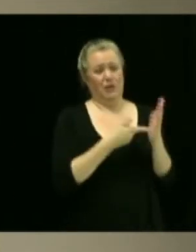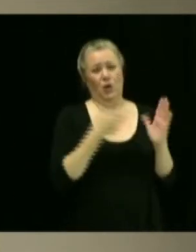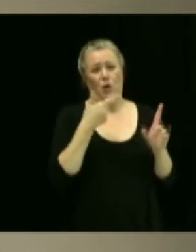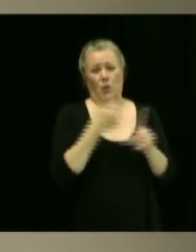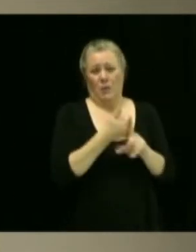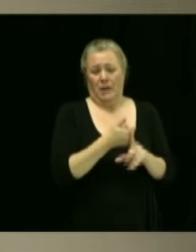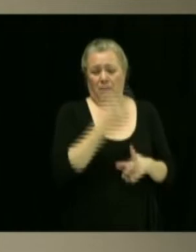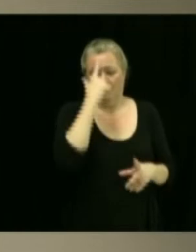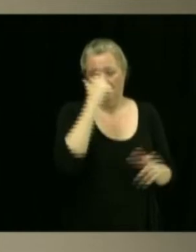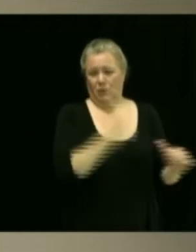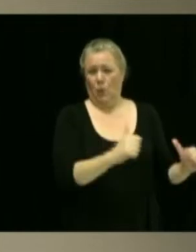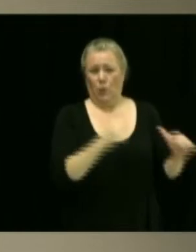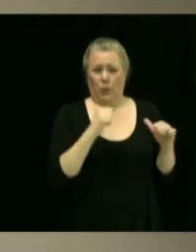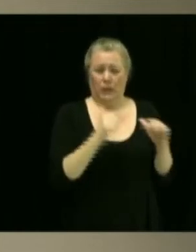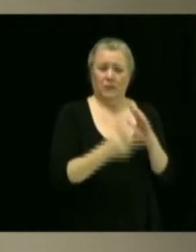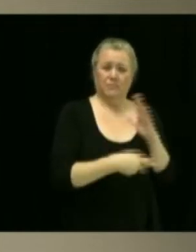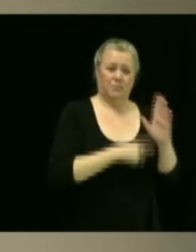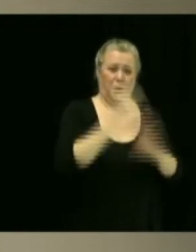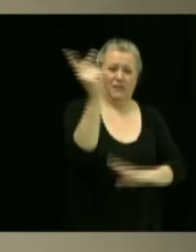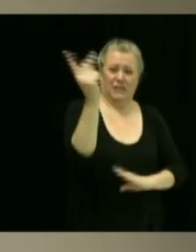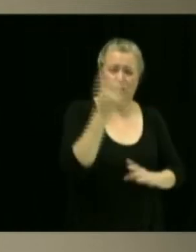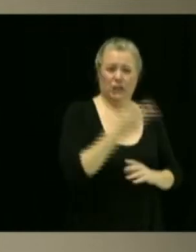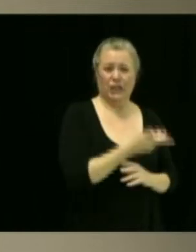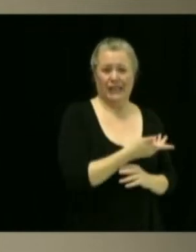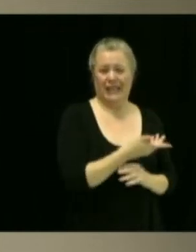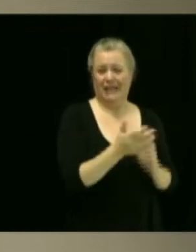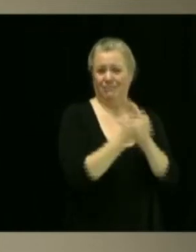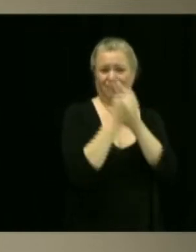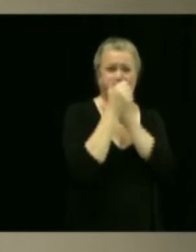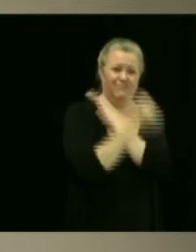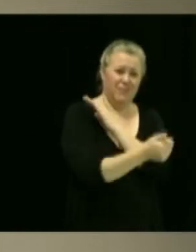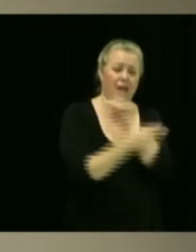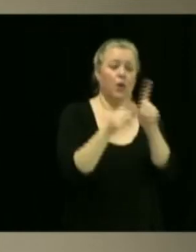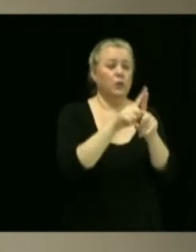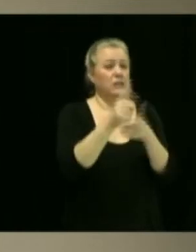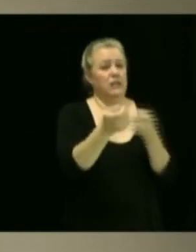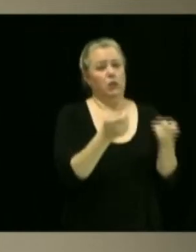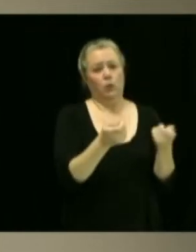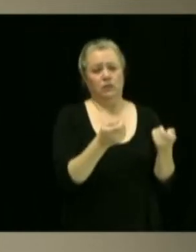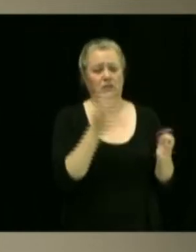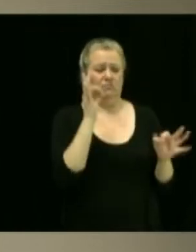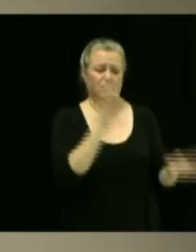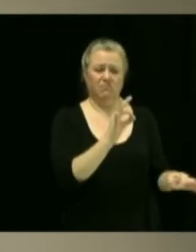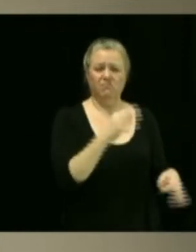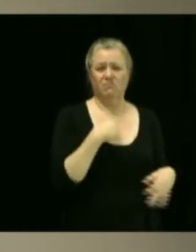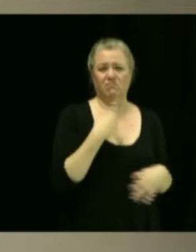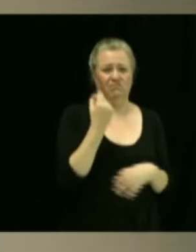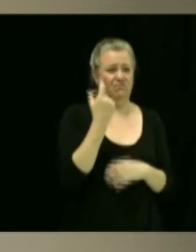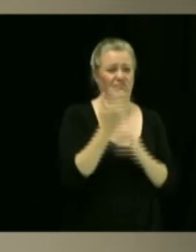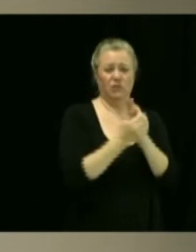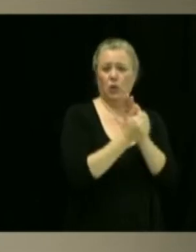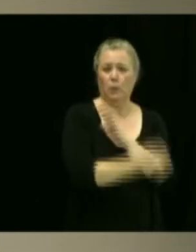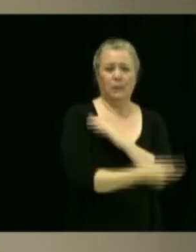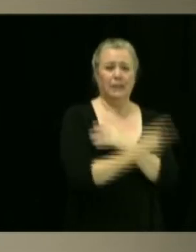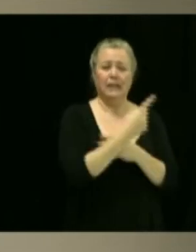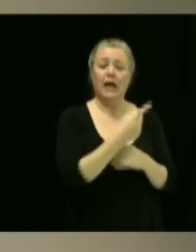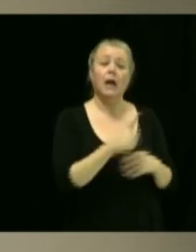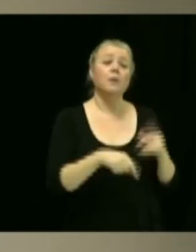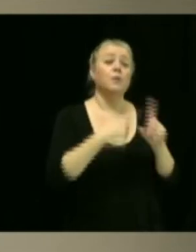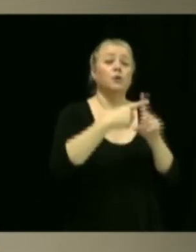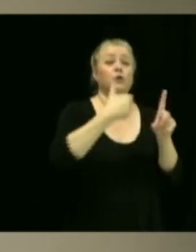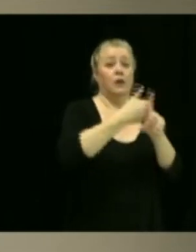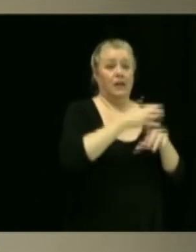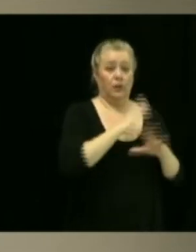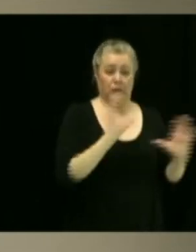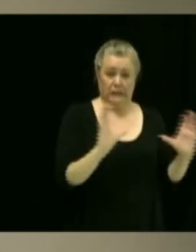pointe, son professionnalisme remarquable et sa maîtrise des dossiers. Yves Arcand détient également une certification en leadership